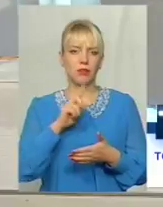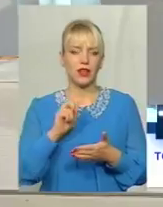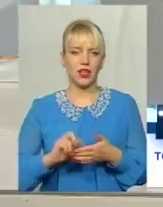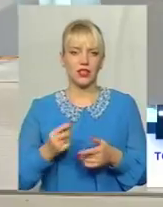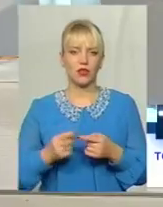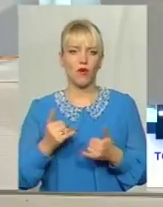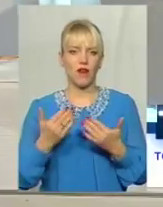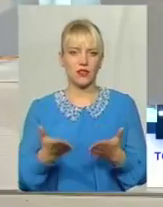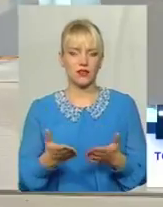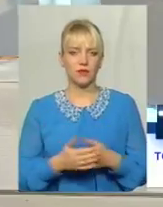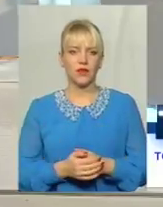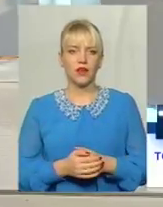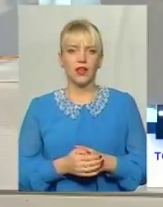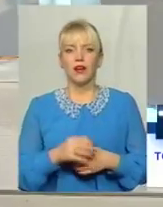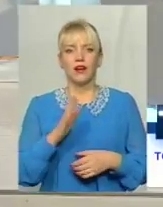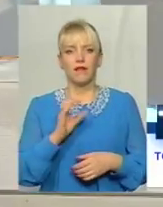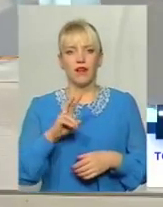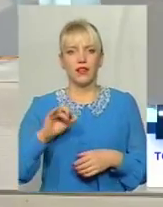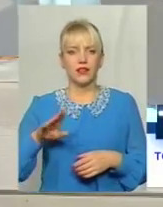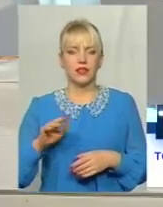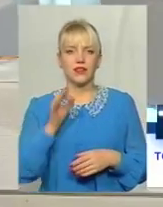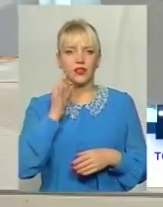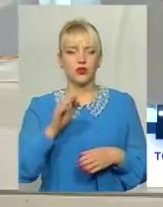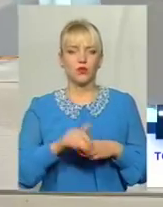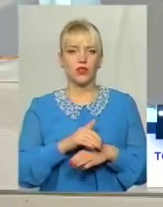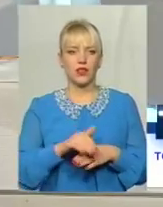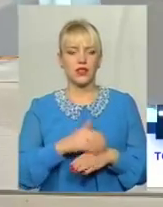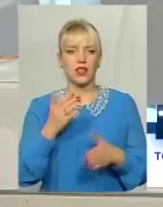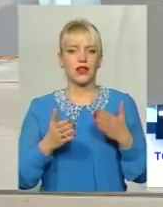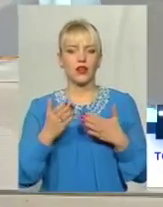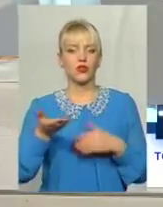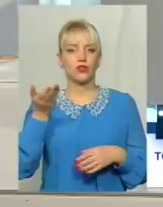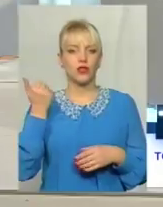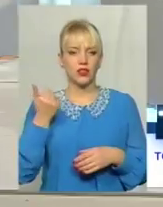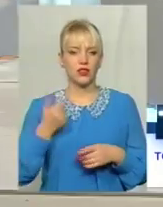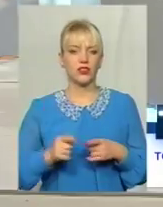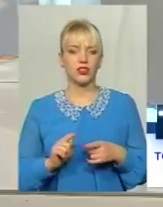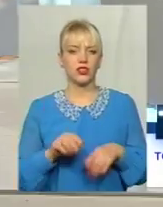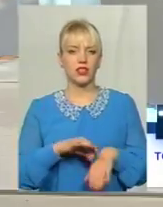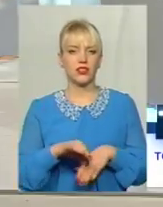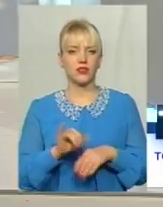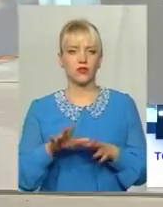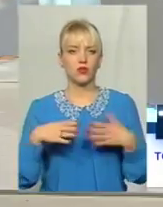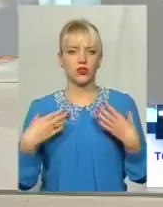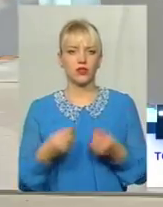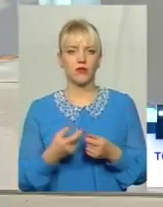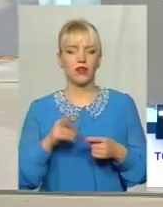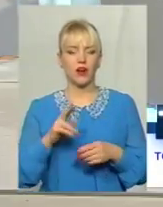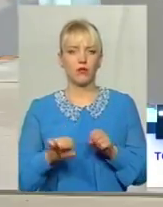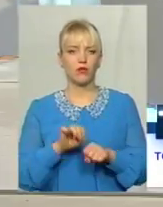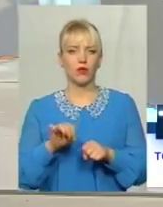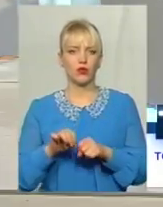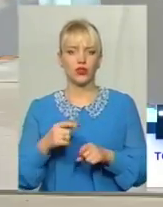-таки до вас, пане Валентине, скажіть, будь ласка Якщо раніше насильство в сім'ї як правопорушення каралося